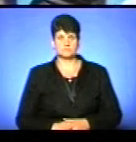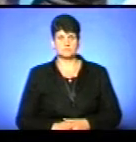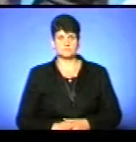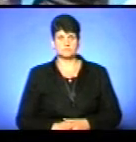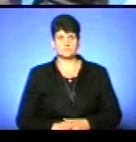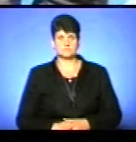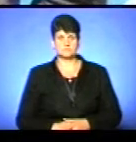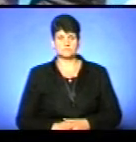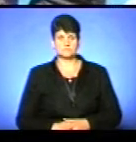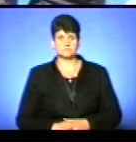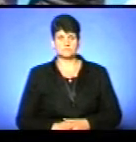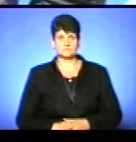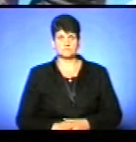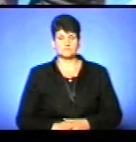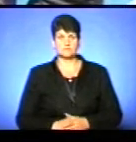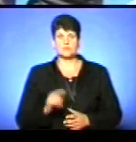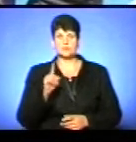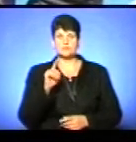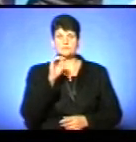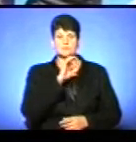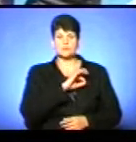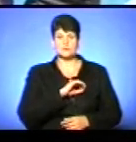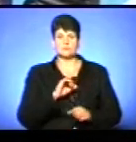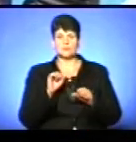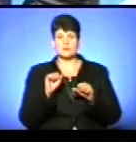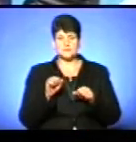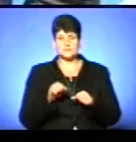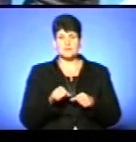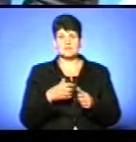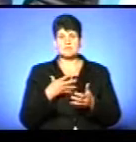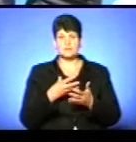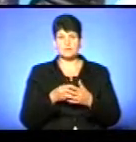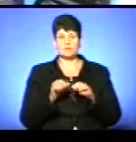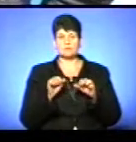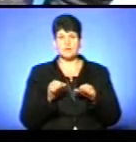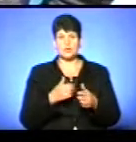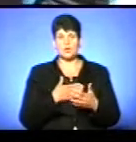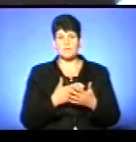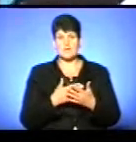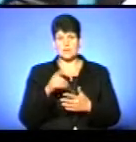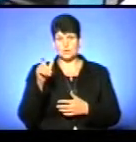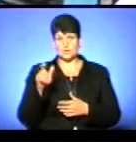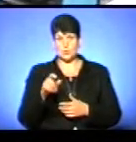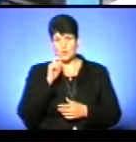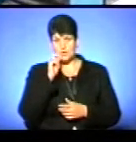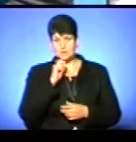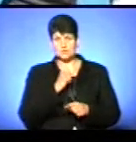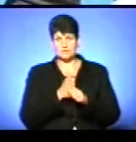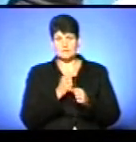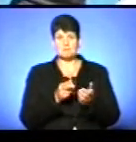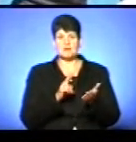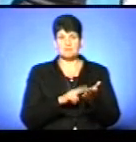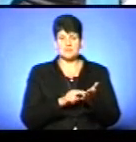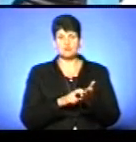Приїхав, щоб скористатися нагодою своїм правом громадянина України, а зробити прописку випуску.